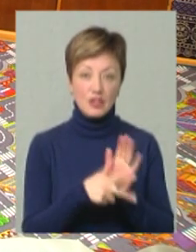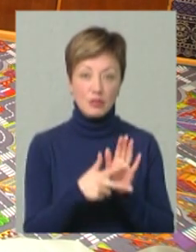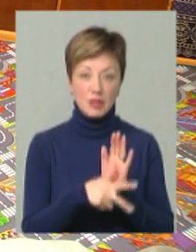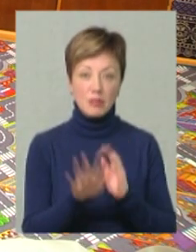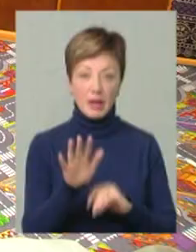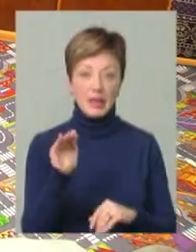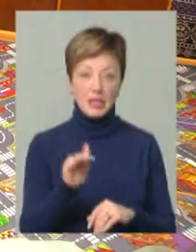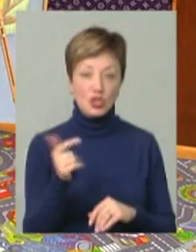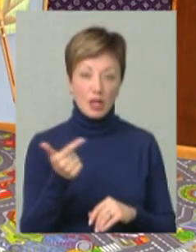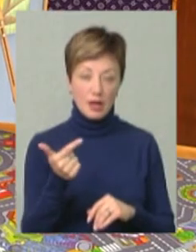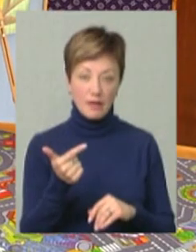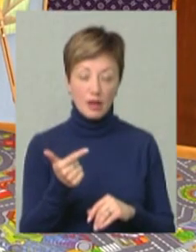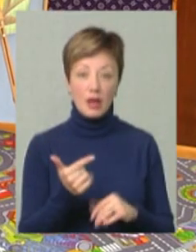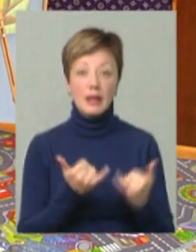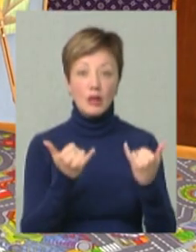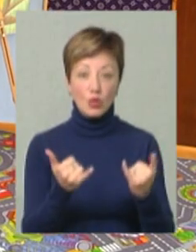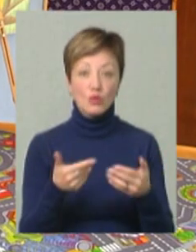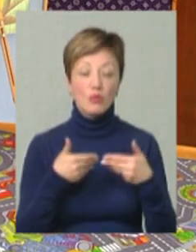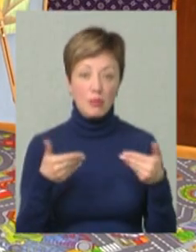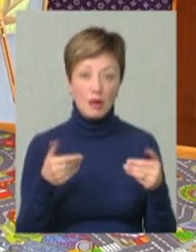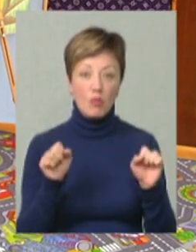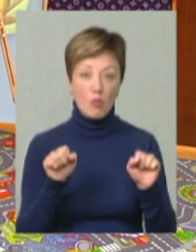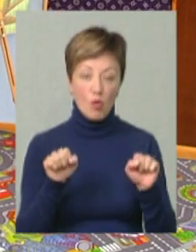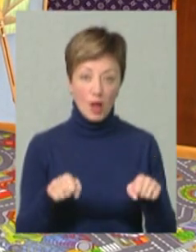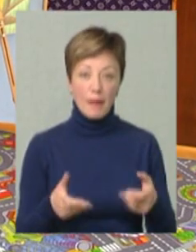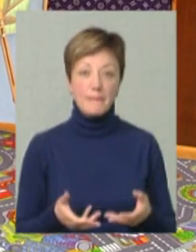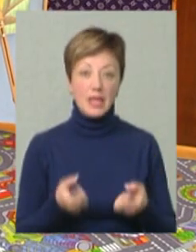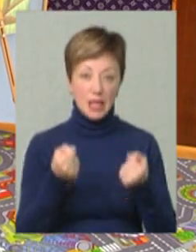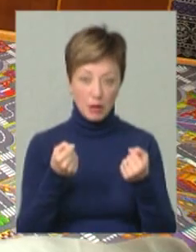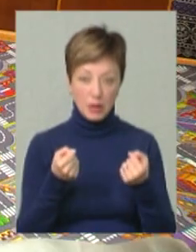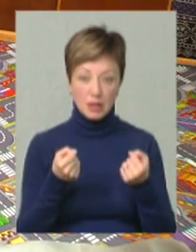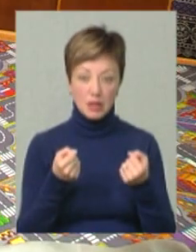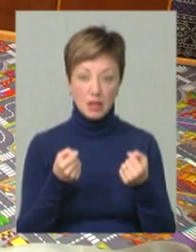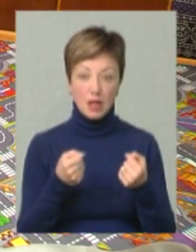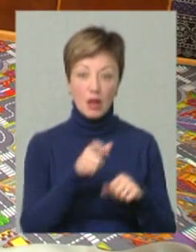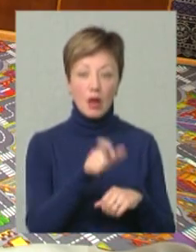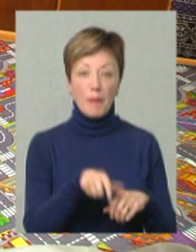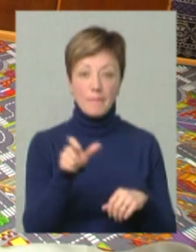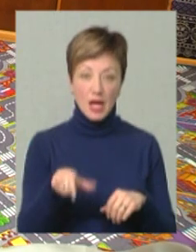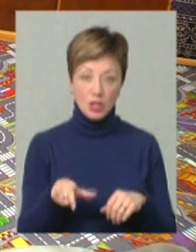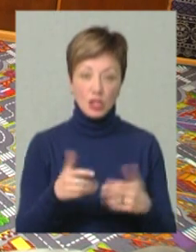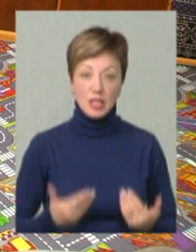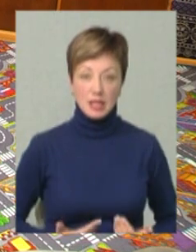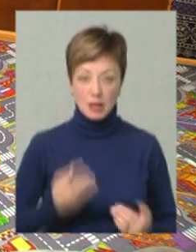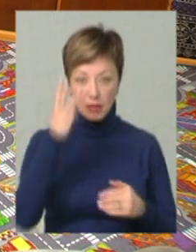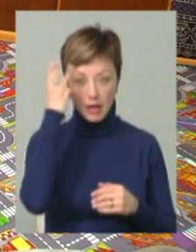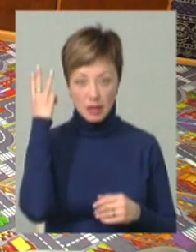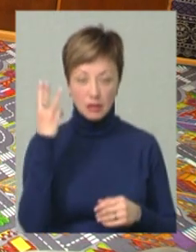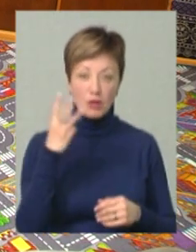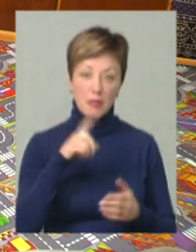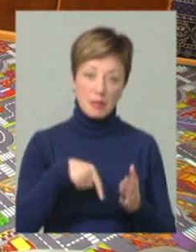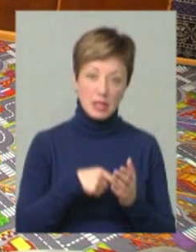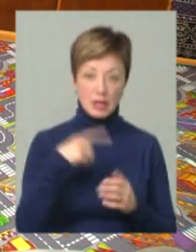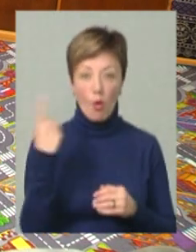тисяч гривень для того, щоб ми могли підтримати мешканців міста Хмельницького, Хмельницької